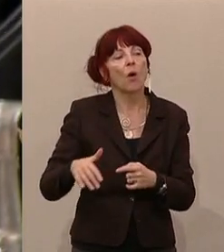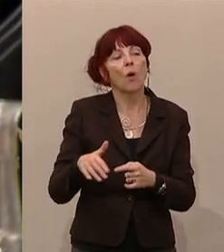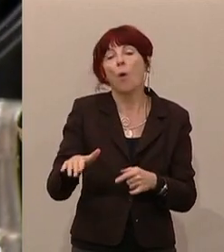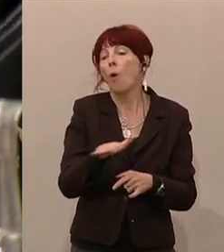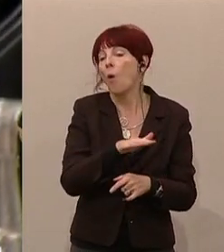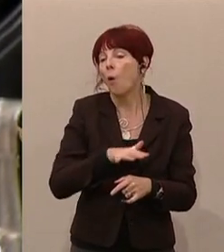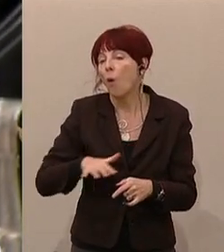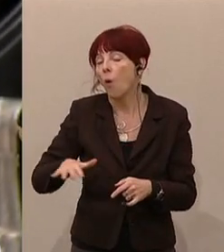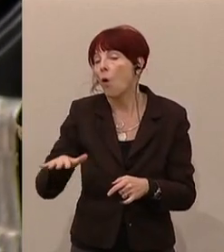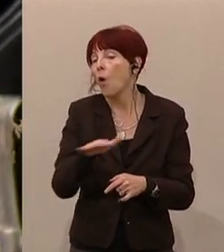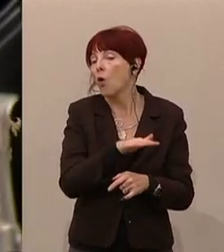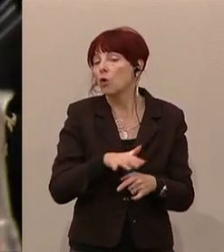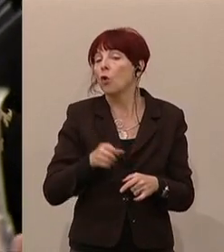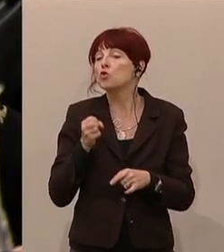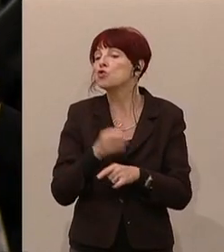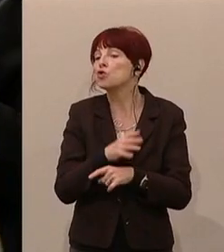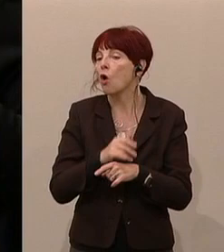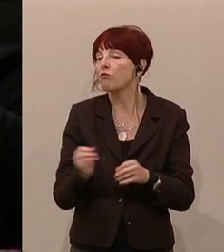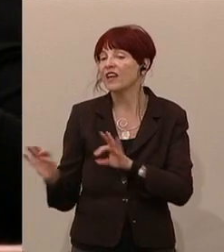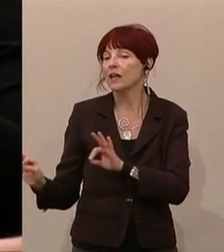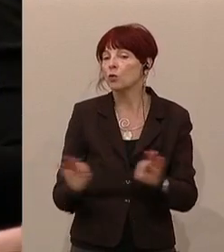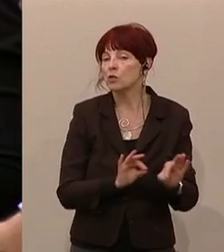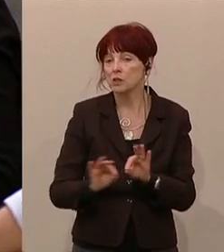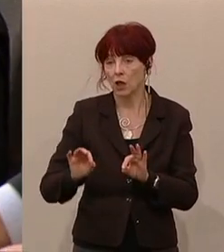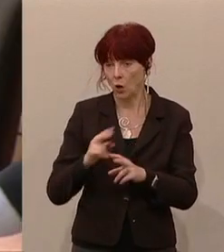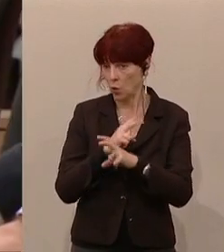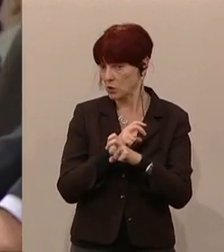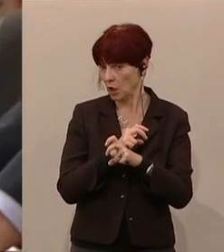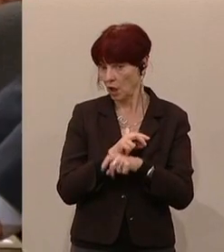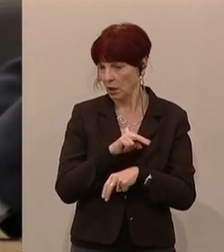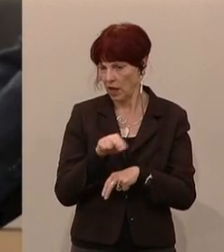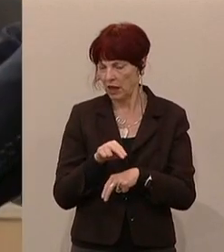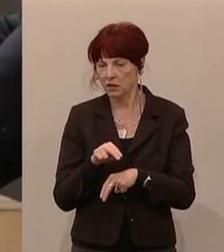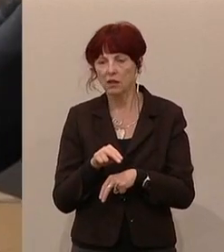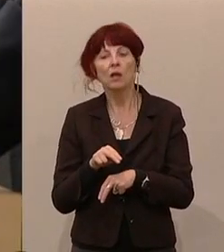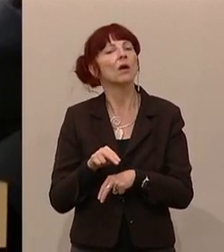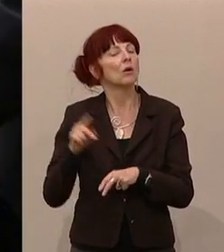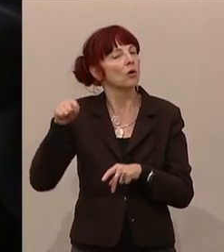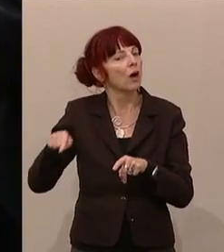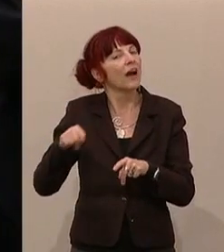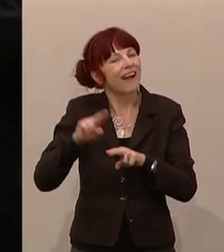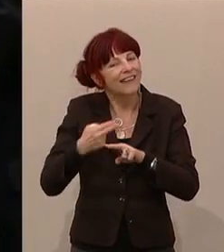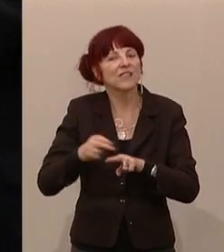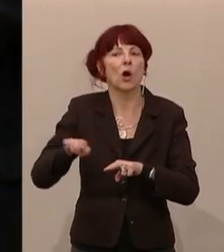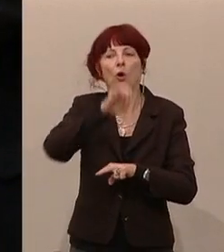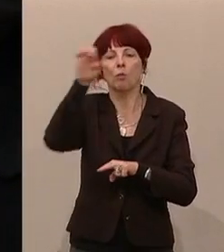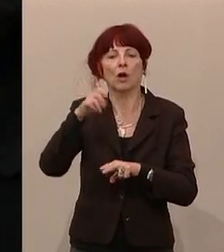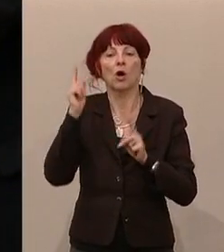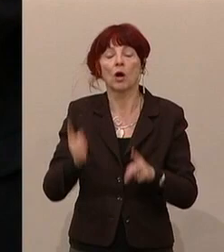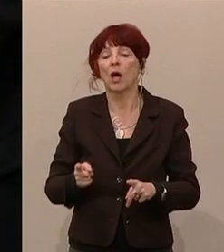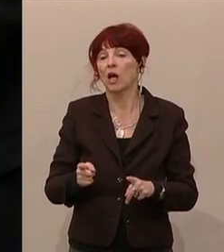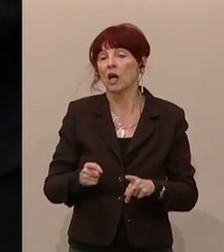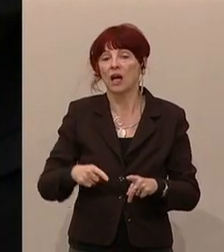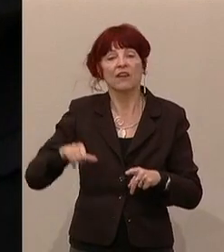nicht in der österreichischen, in der europäischen. Sollen wir die Zementwerke, sollen wir die Stahlwerke, sollen wir die